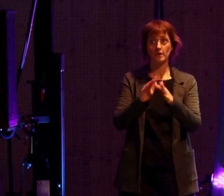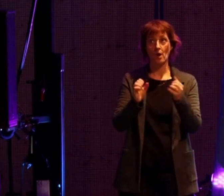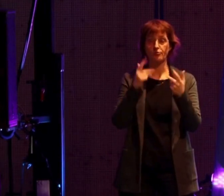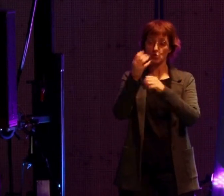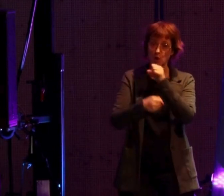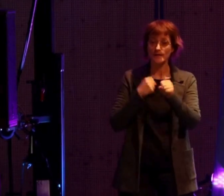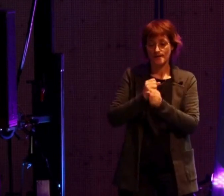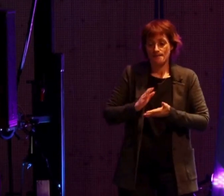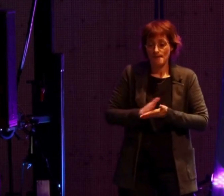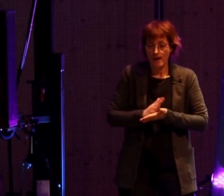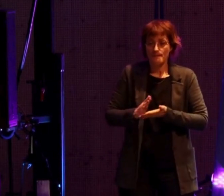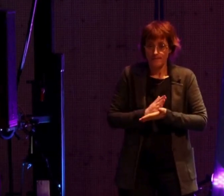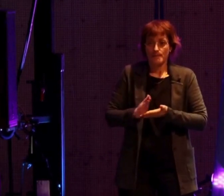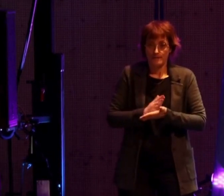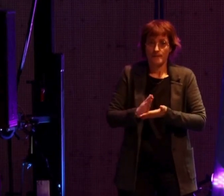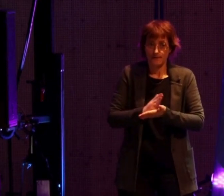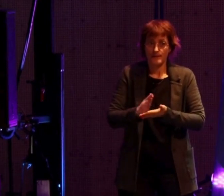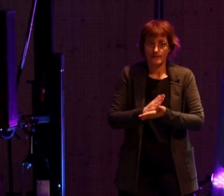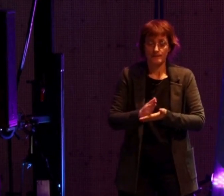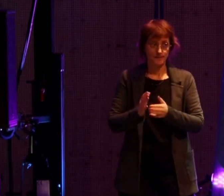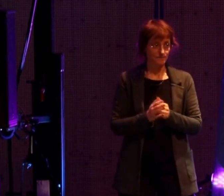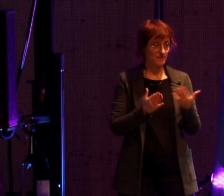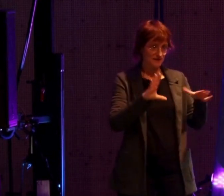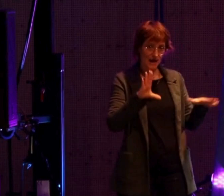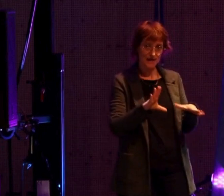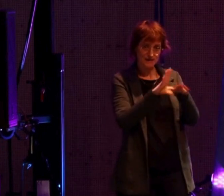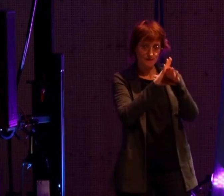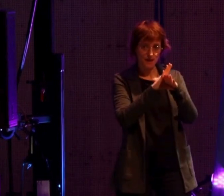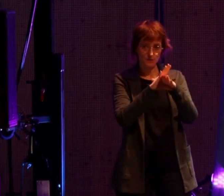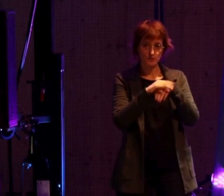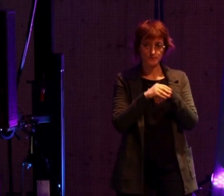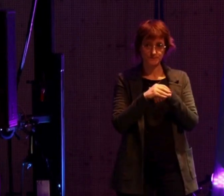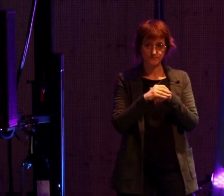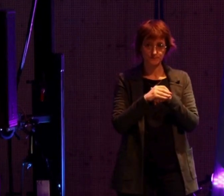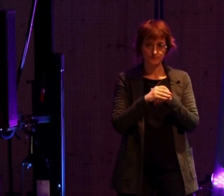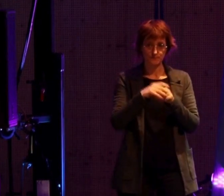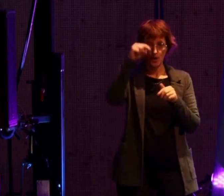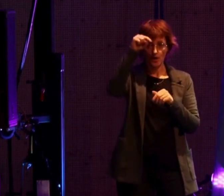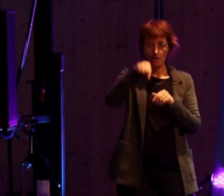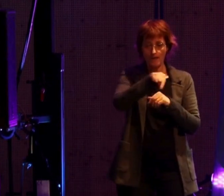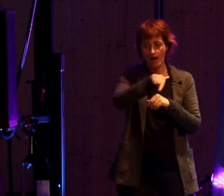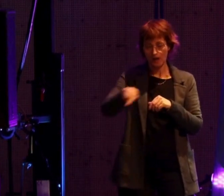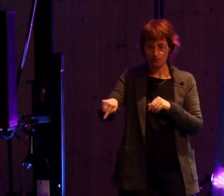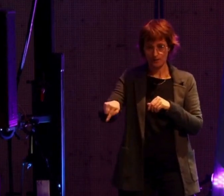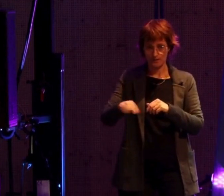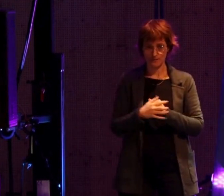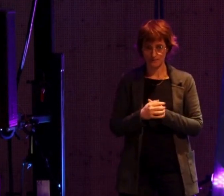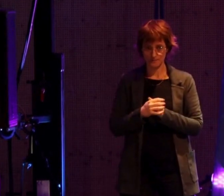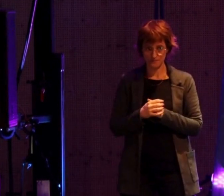plusieurs années à Mésière-Busse. Donc c'est l'image qui se situe sur votre droite en bas.